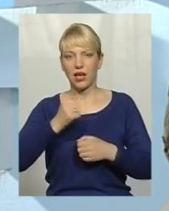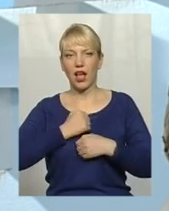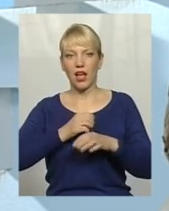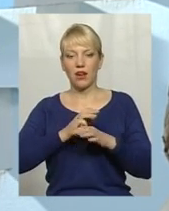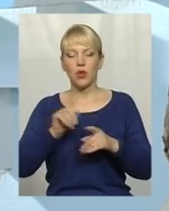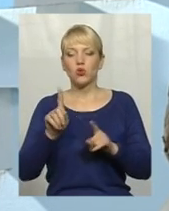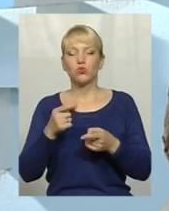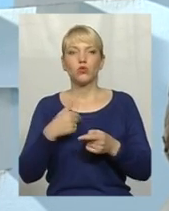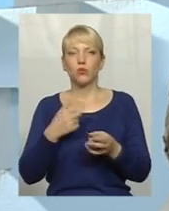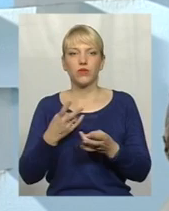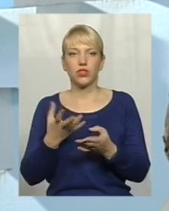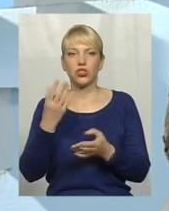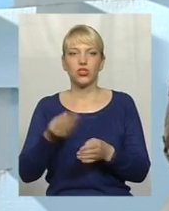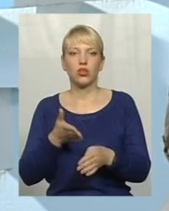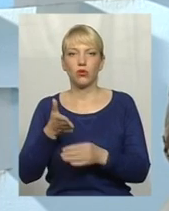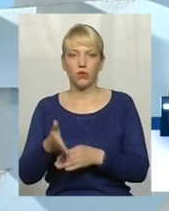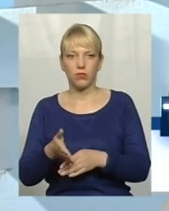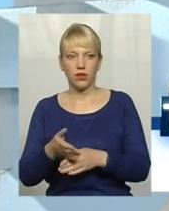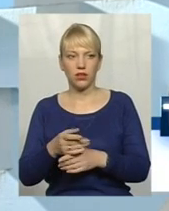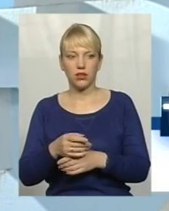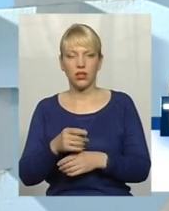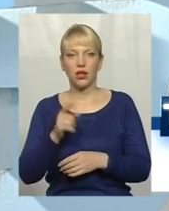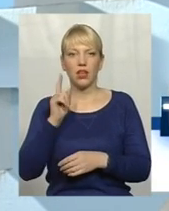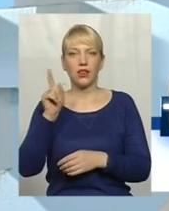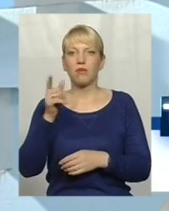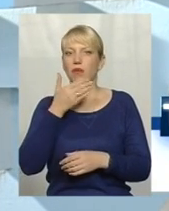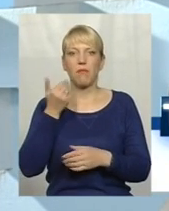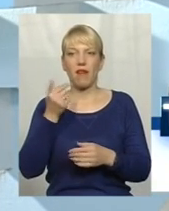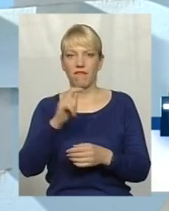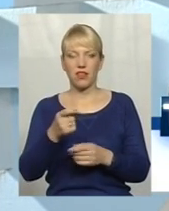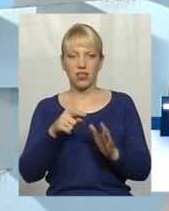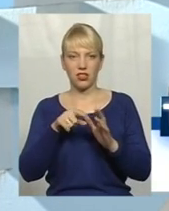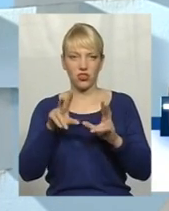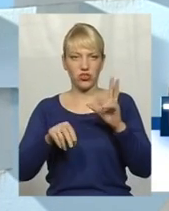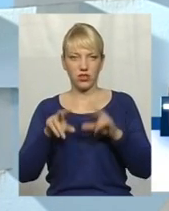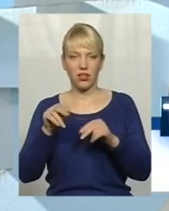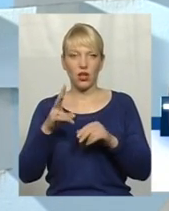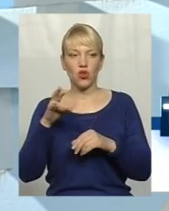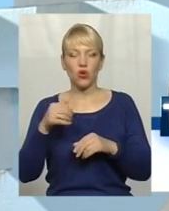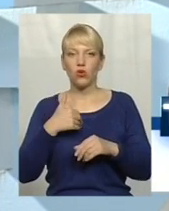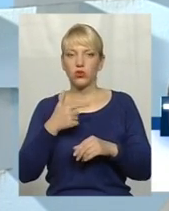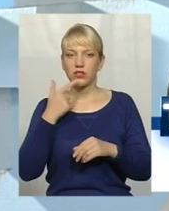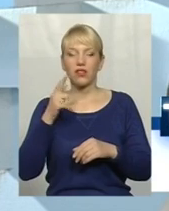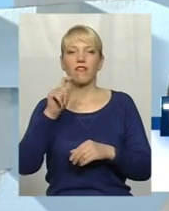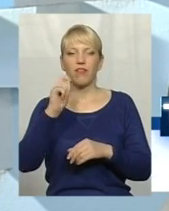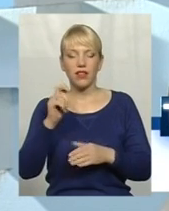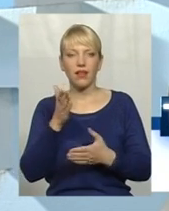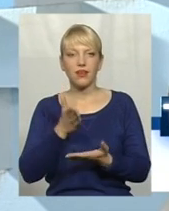Там вже ж нема війни. Так, там нема війни, але хочу звернутися до всіх. Вона є.